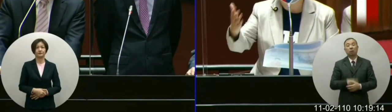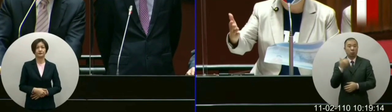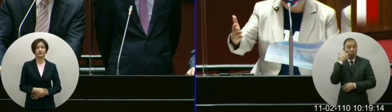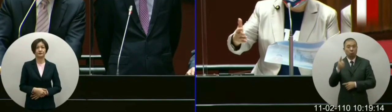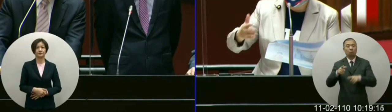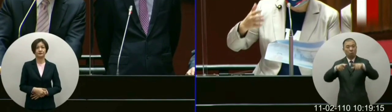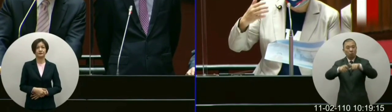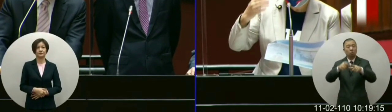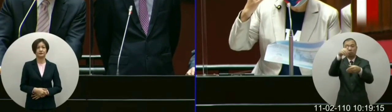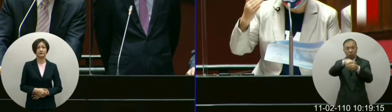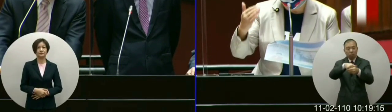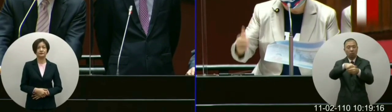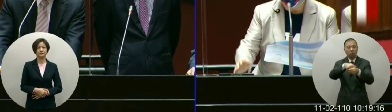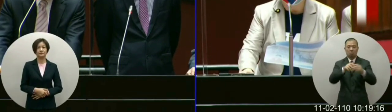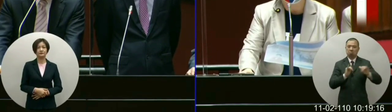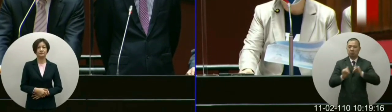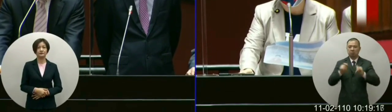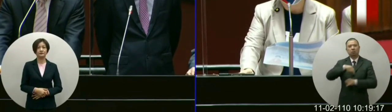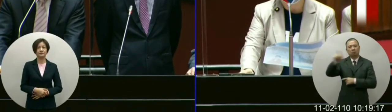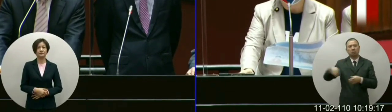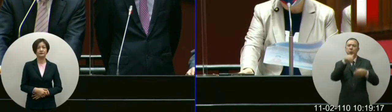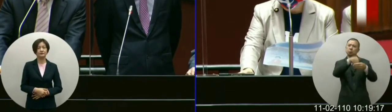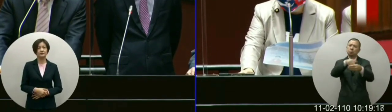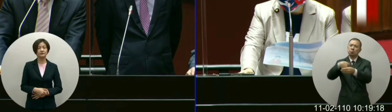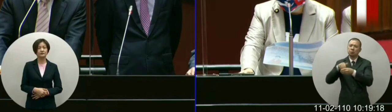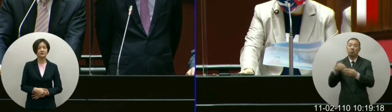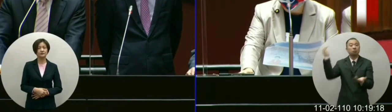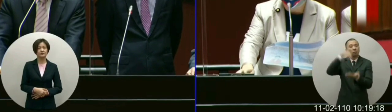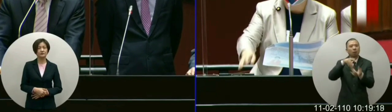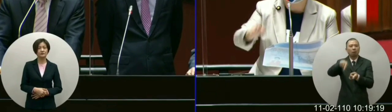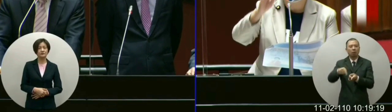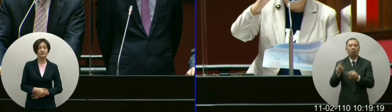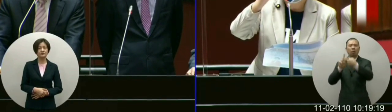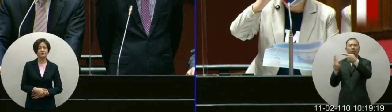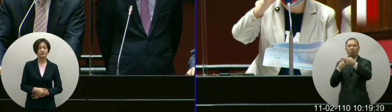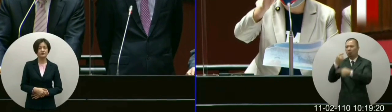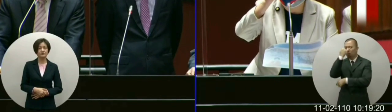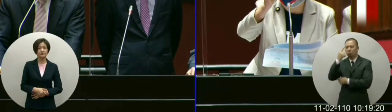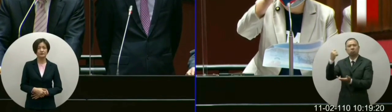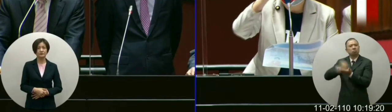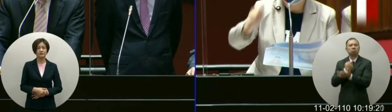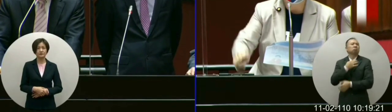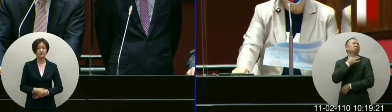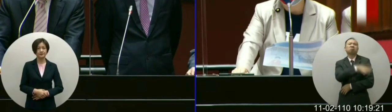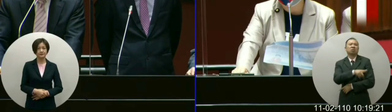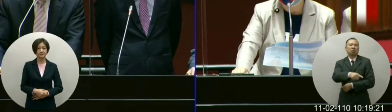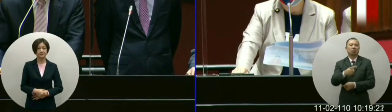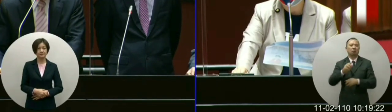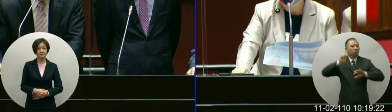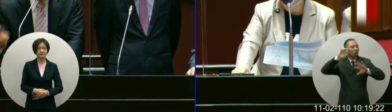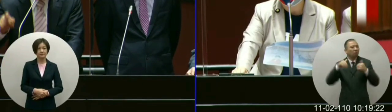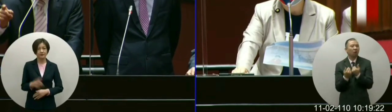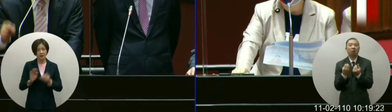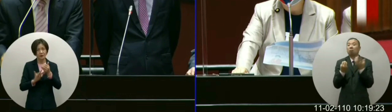公投也就是说反萊猪的公投过关的时候是不是对人民人民对政府不